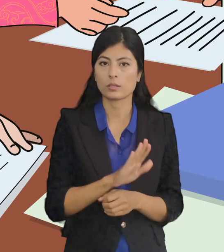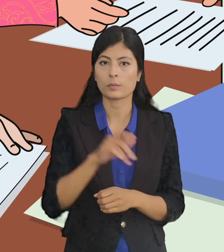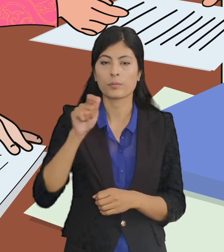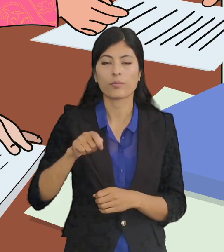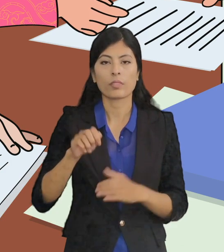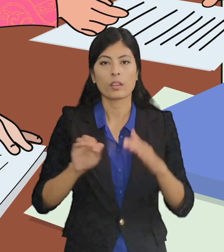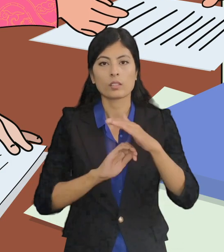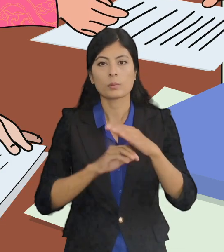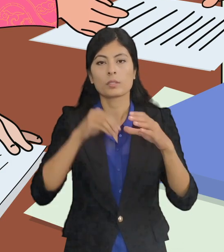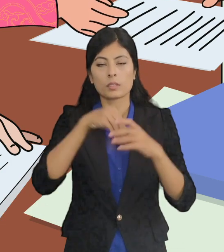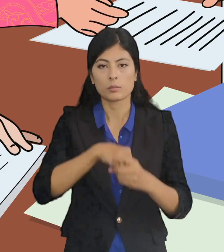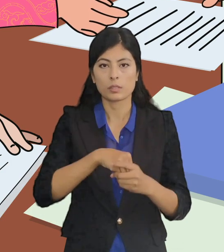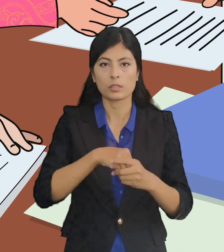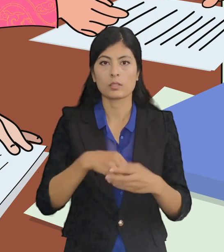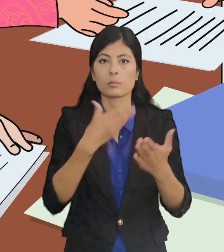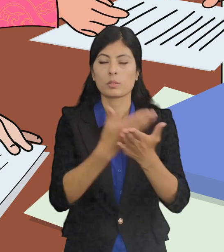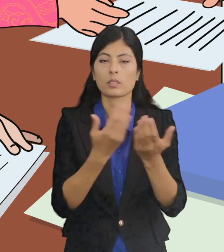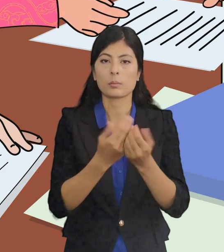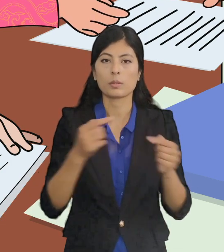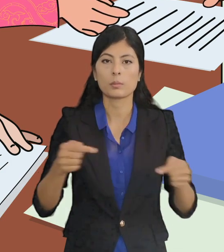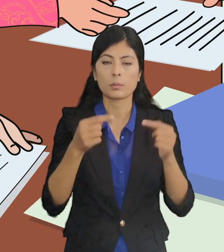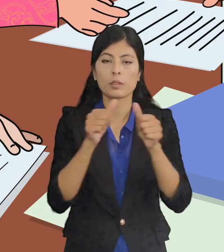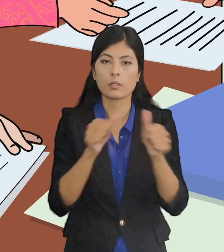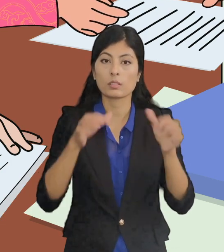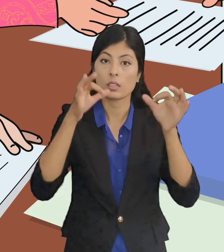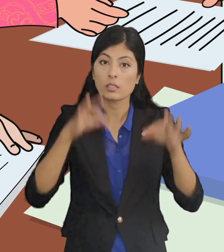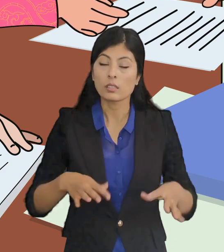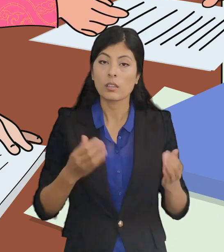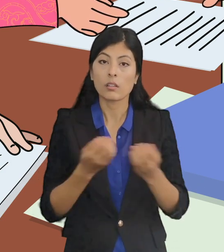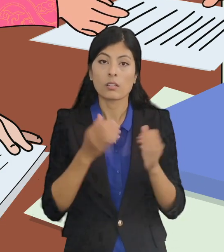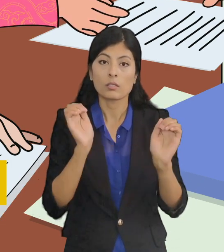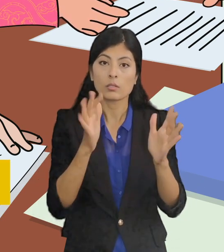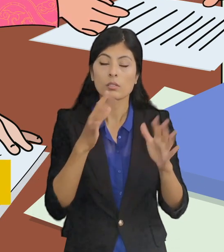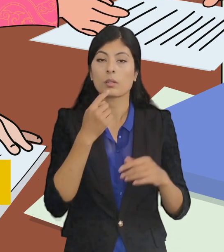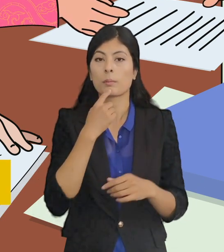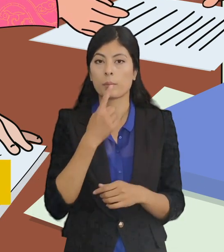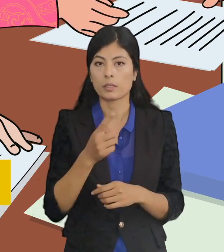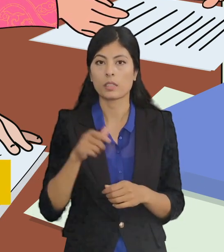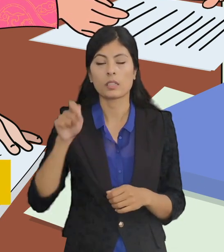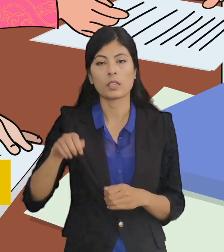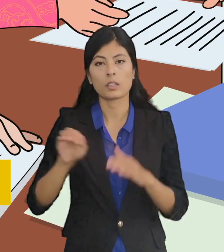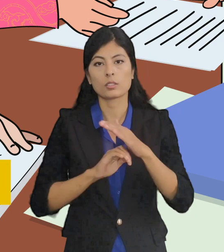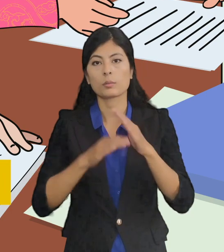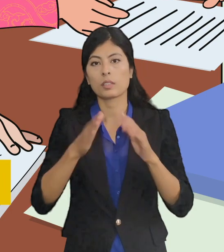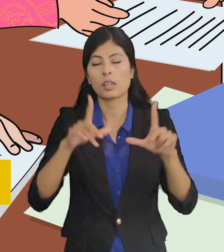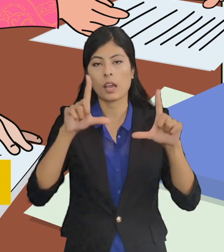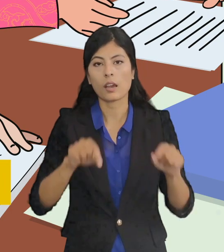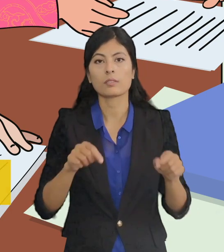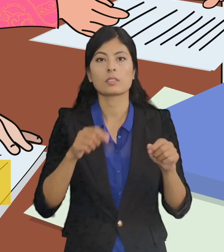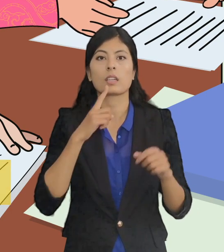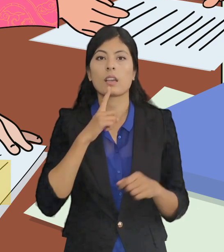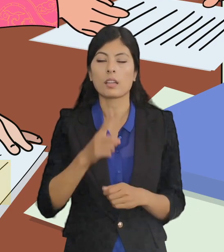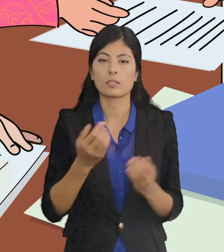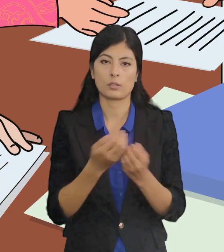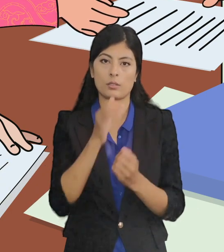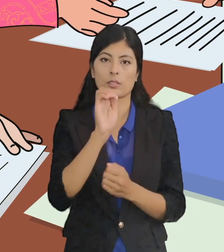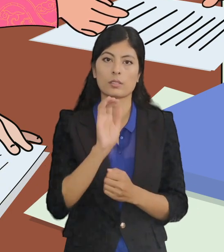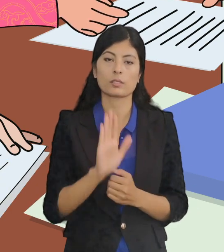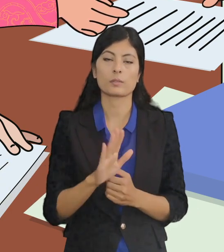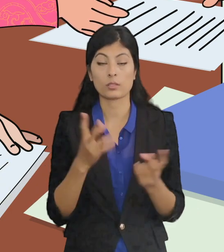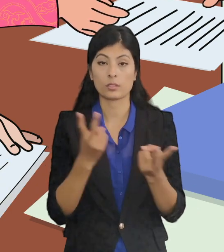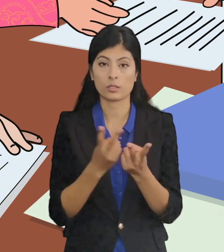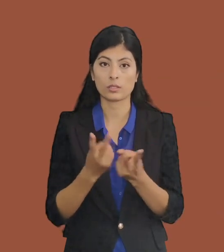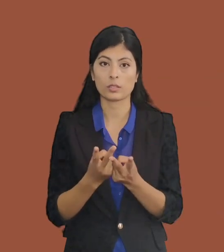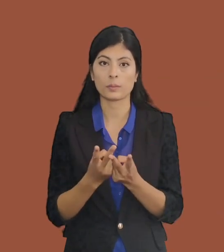समक्ष, पेश भेल बीवाद पर तत्काल निर्ने कैल जा सके वाला न देखला पर नियायक समिती आवस्यक आदेश को